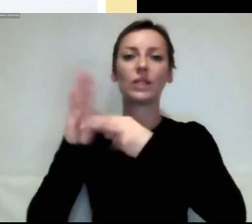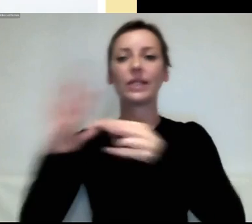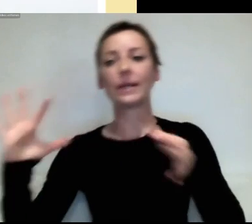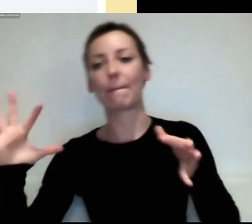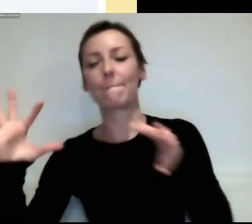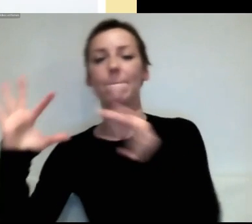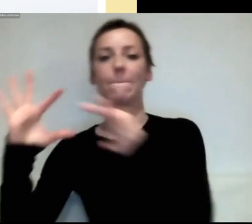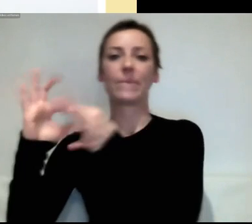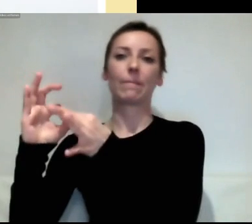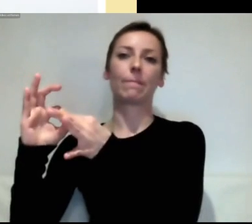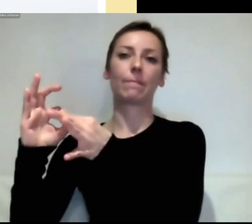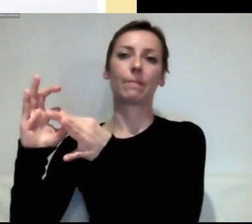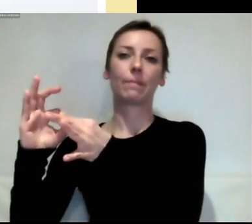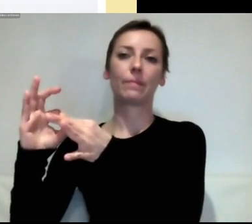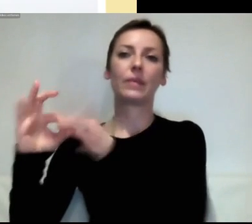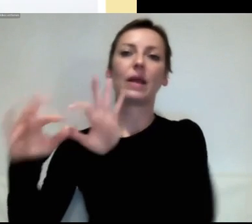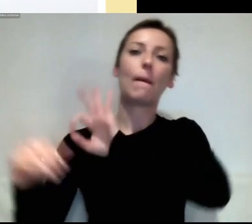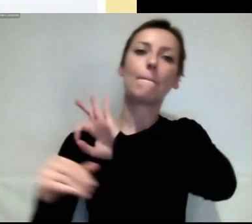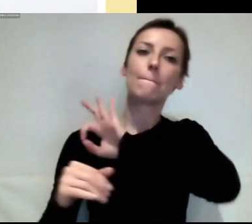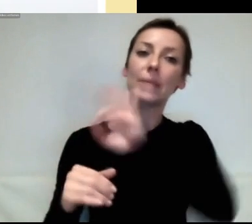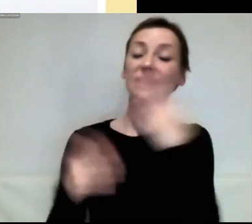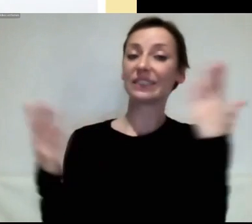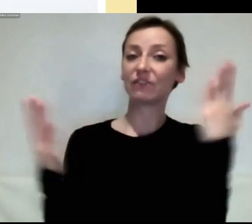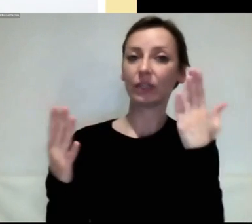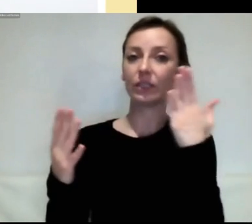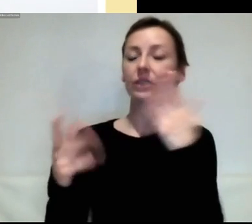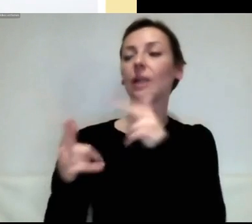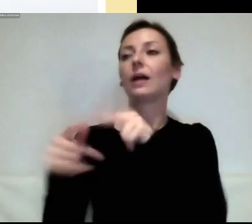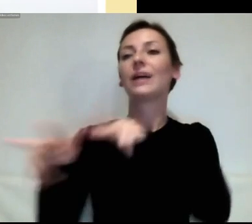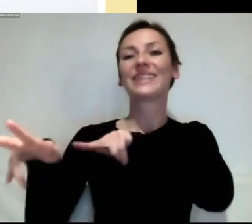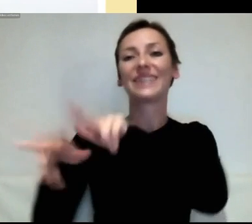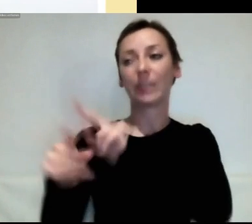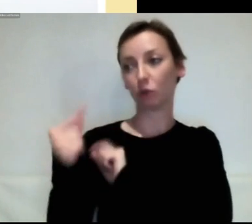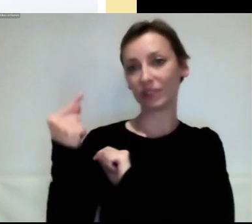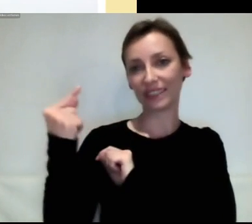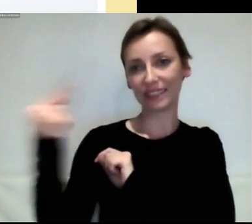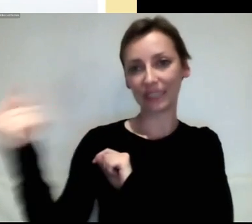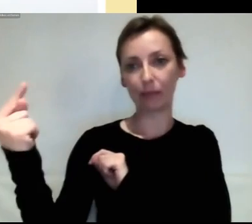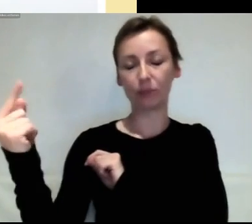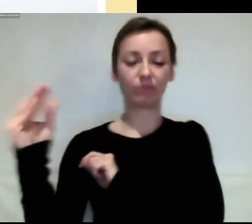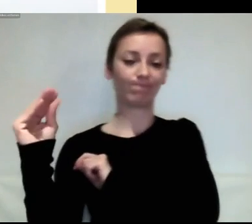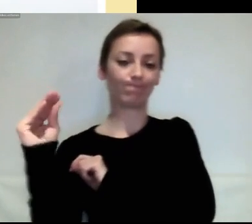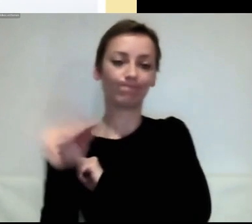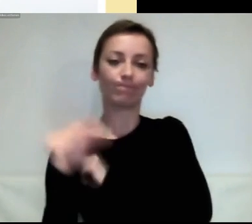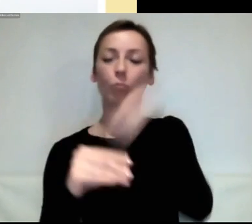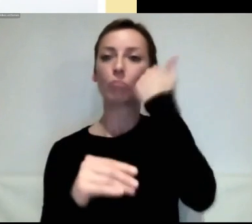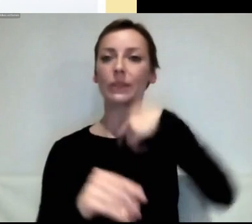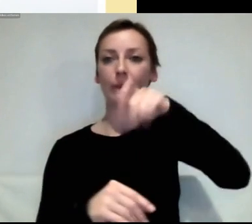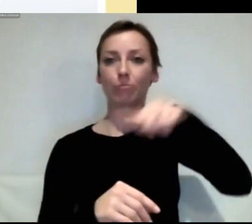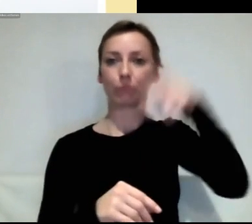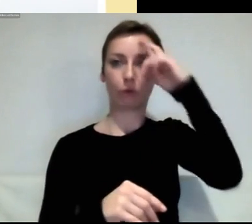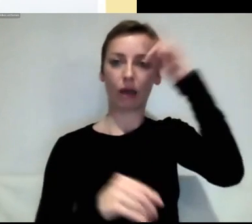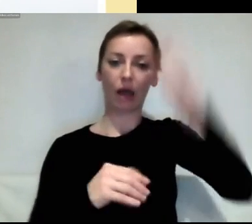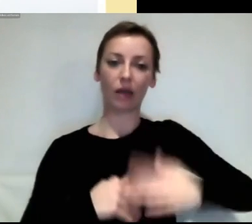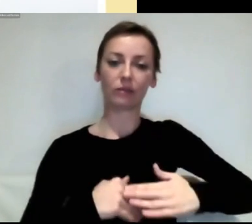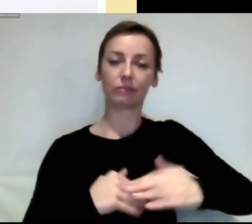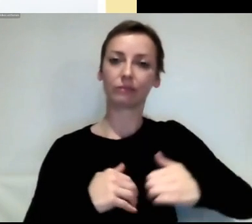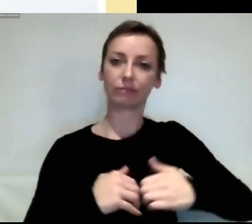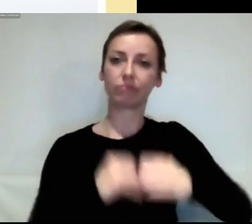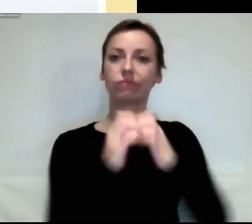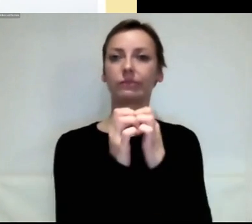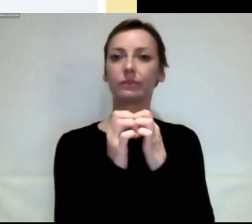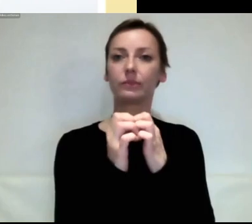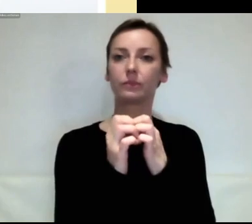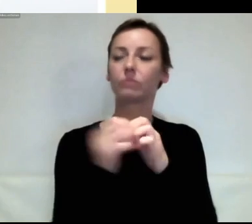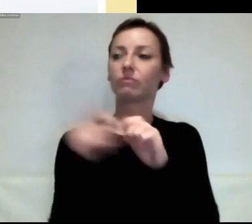von der Regierung einberufen wird, dass dann die Regierung auch direkt sagt, diese konkrete Fragestellung geben